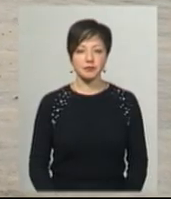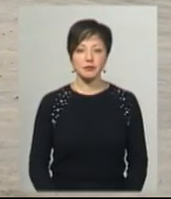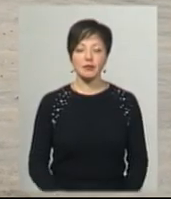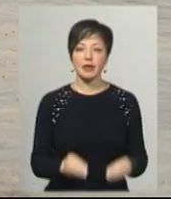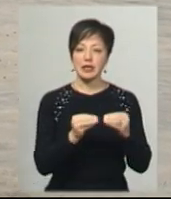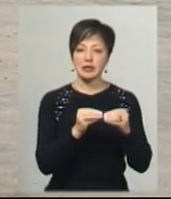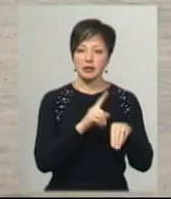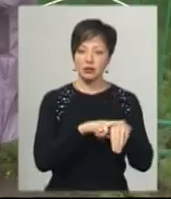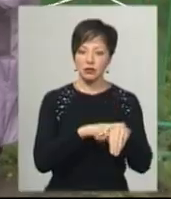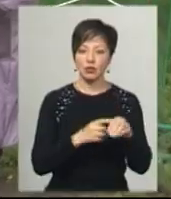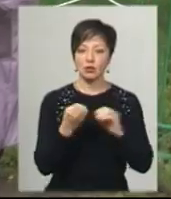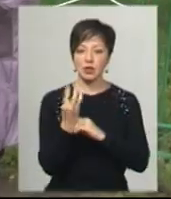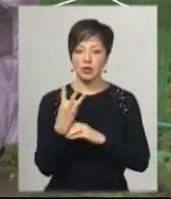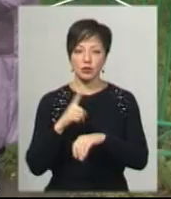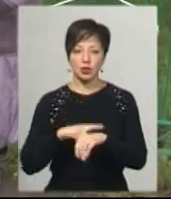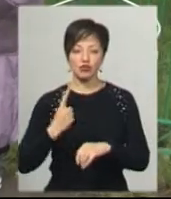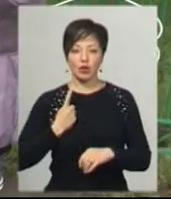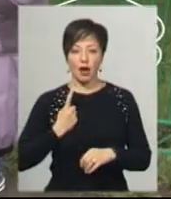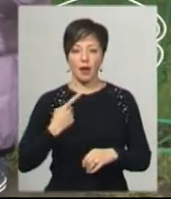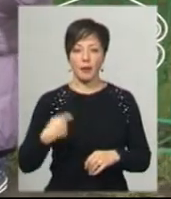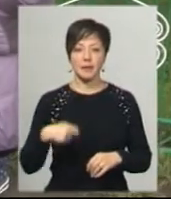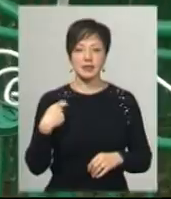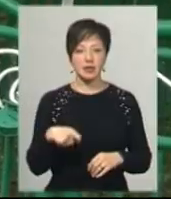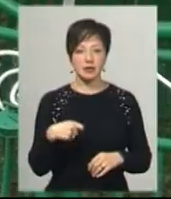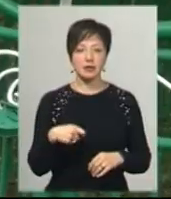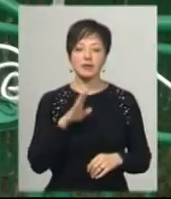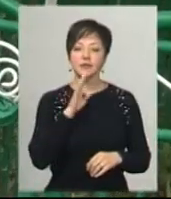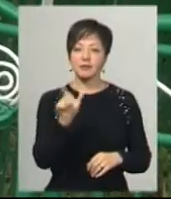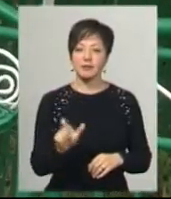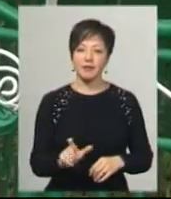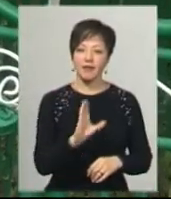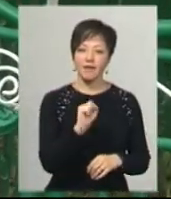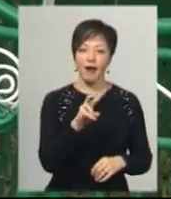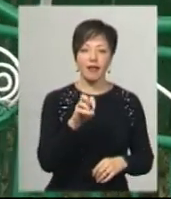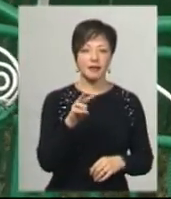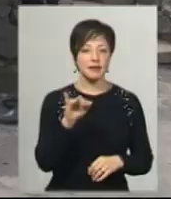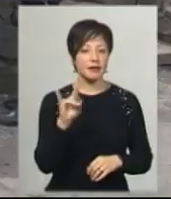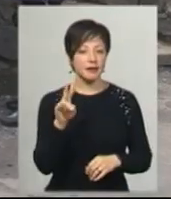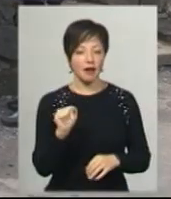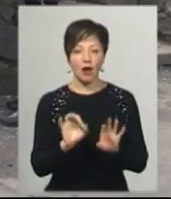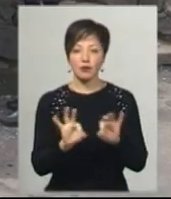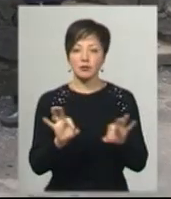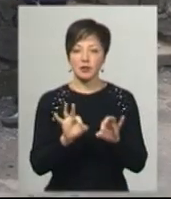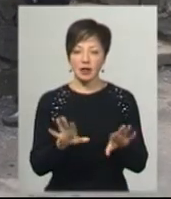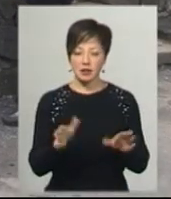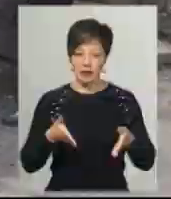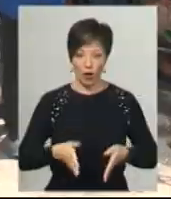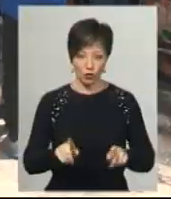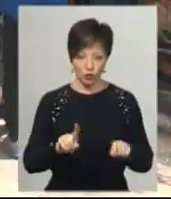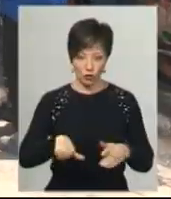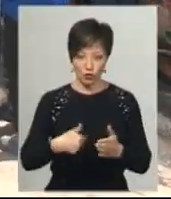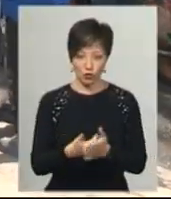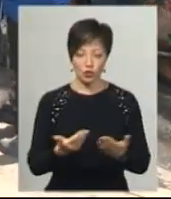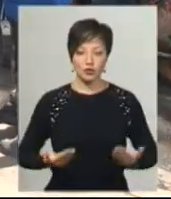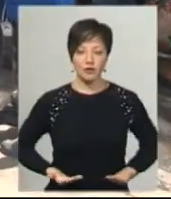З 10-ї ранку до 13-ї години чекає на президента Володимира Зеленського Валентина Кущовець. Жінка розповідає, з народження живе в Давидківцях та